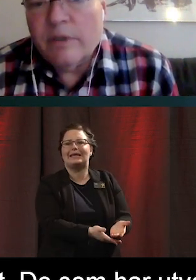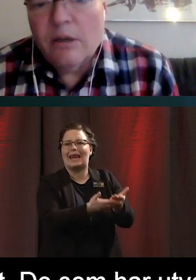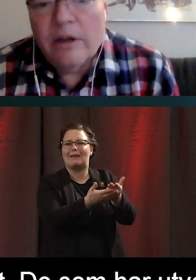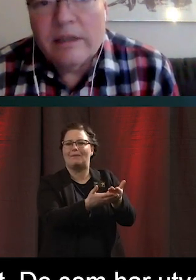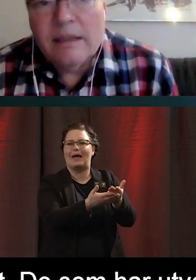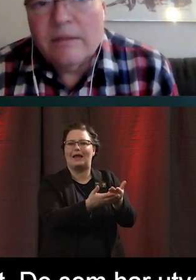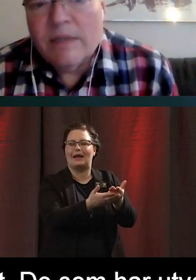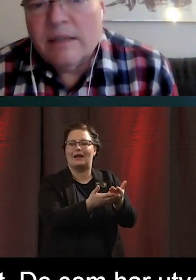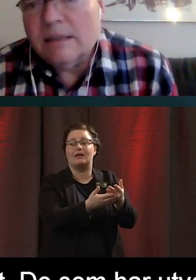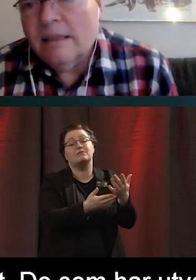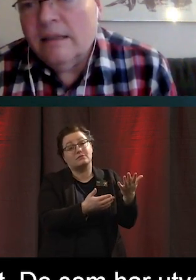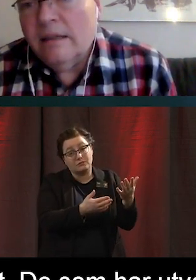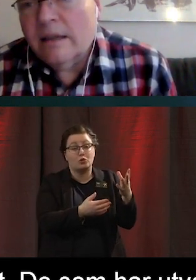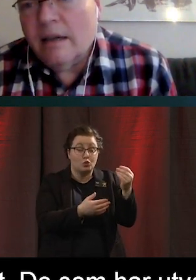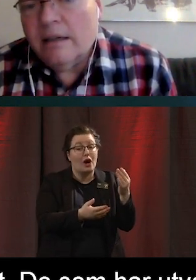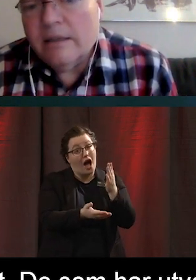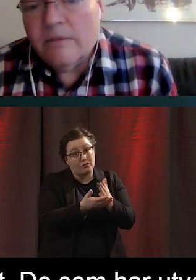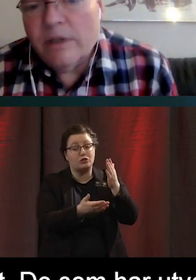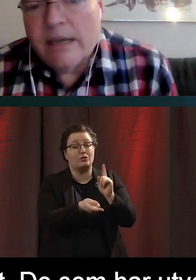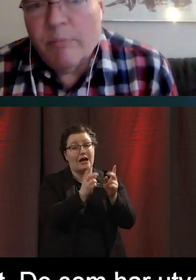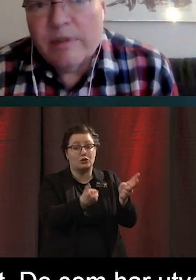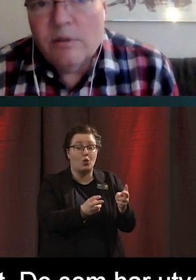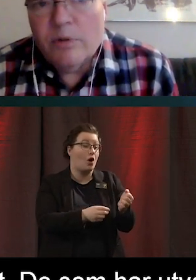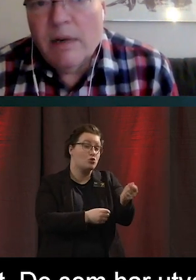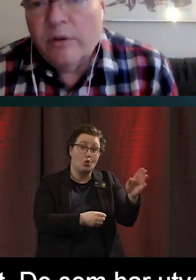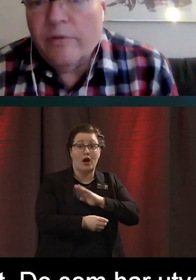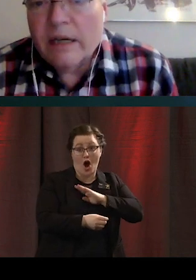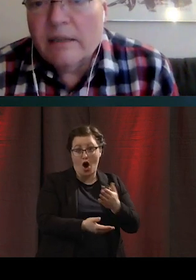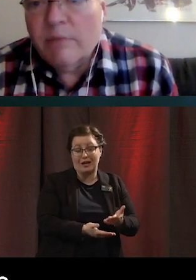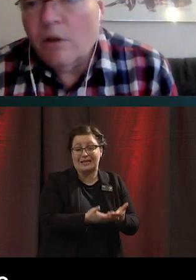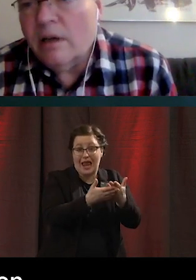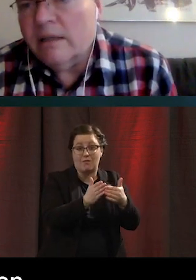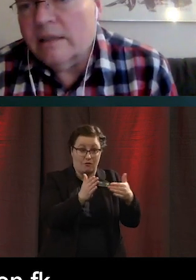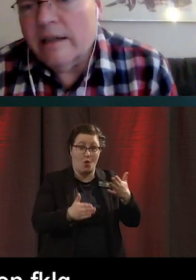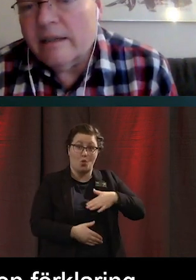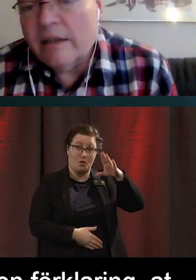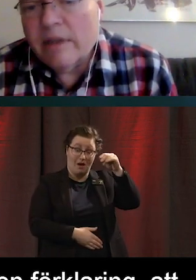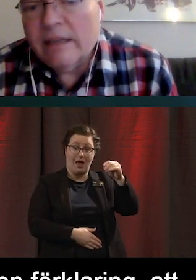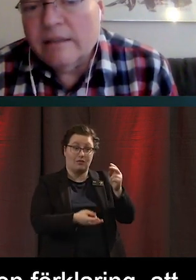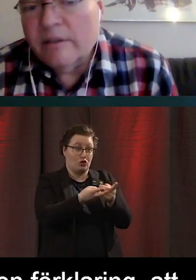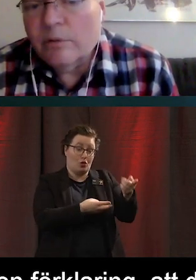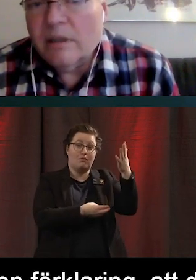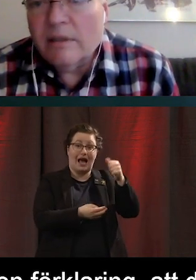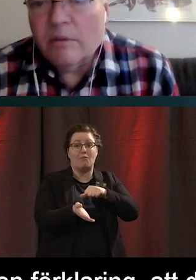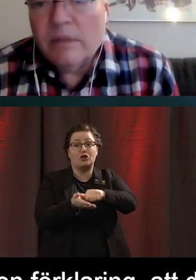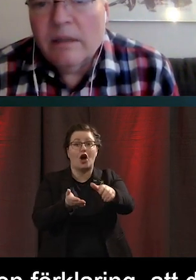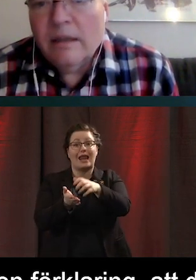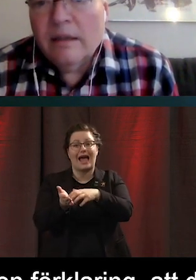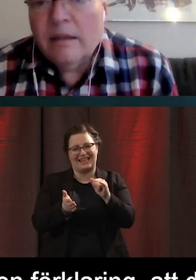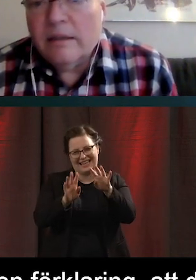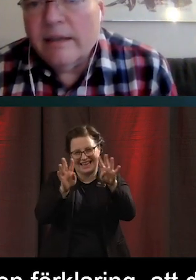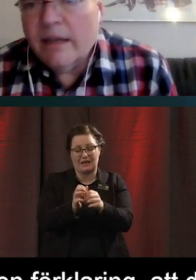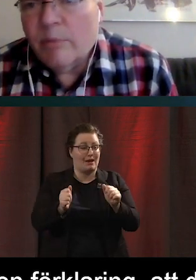finnas en förklaring till att vissa kanske har hjälp av sin gode man och faktiskt betalar sina räkningar via internet. Utan att de